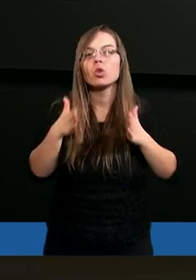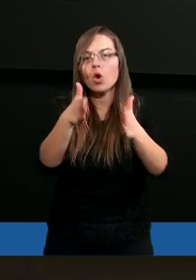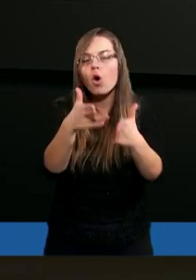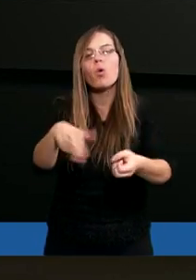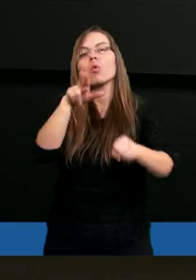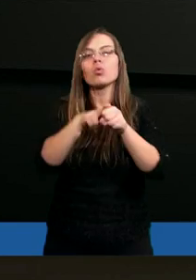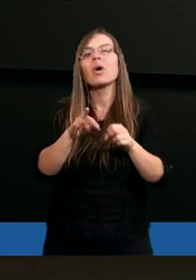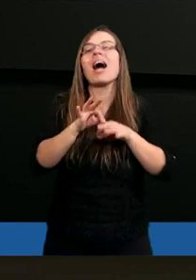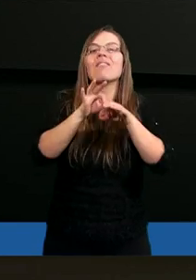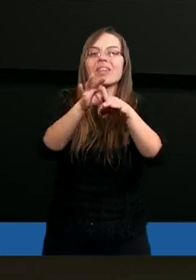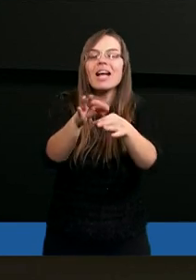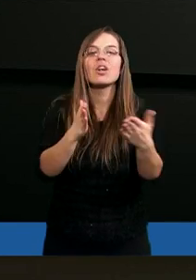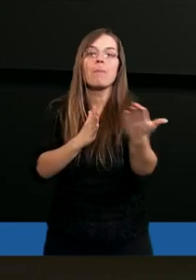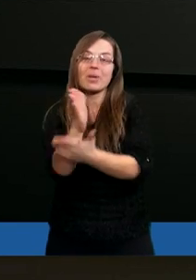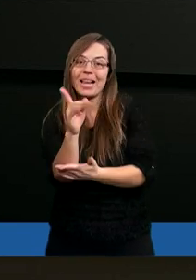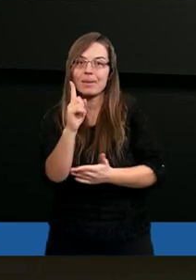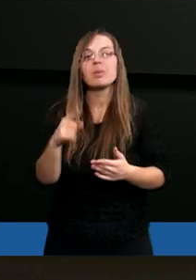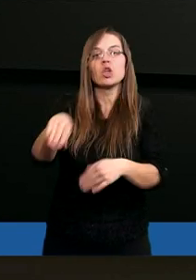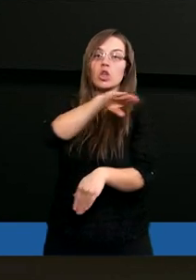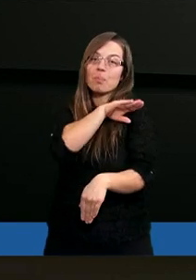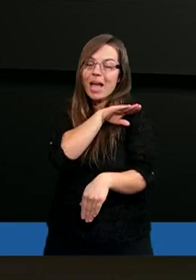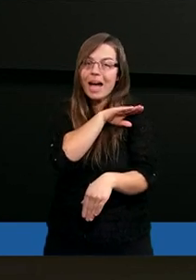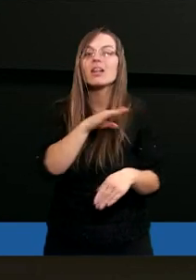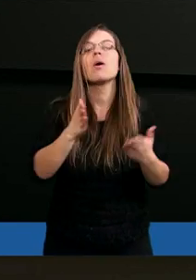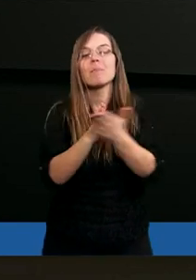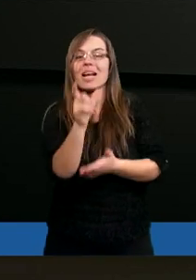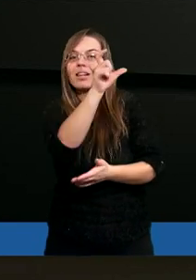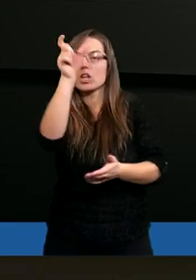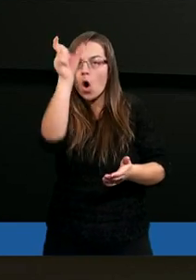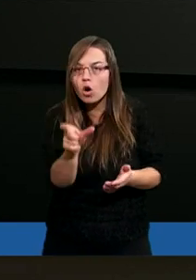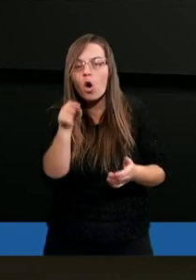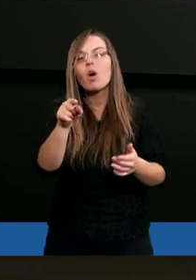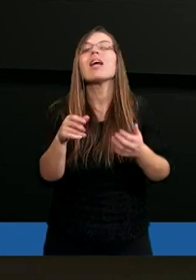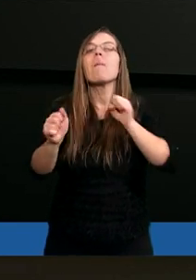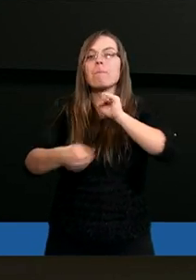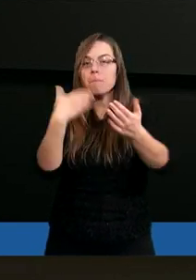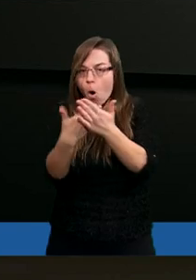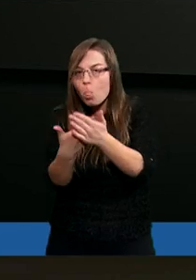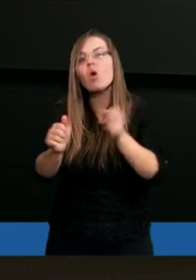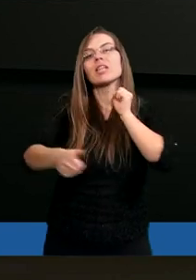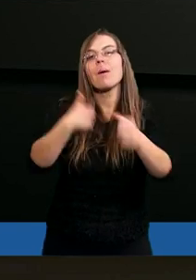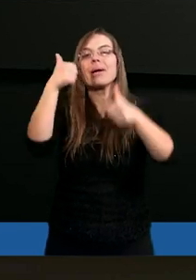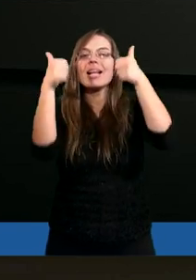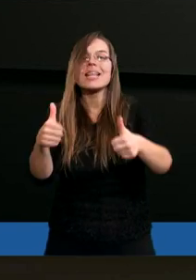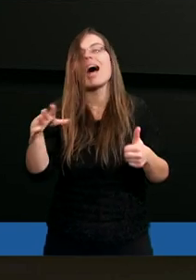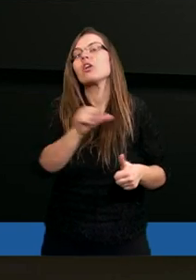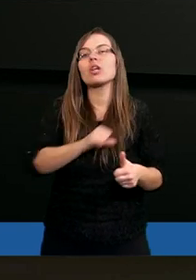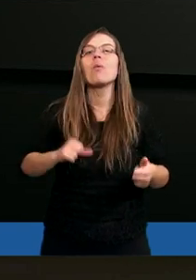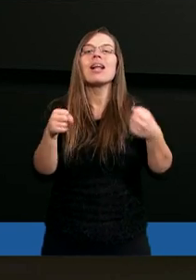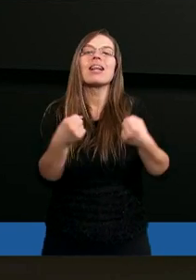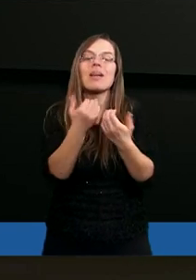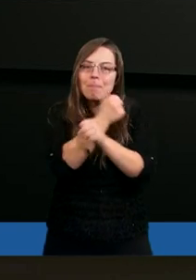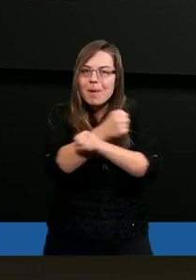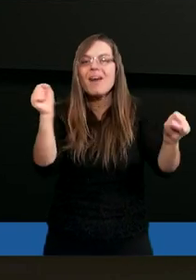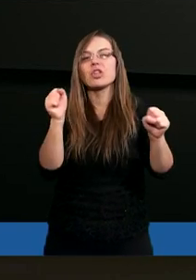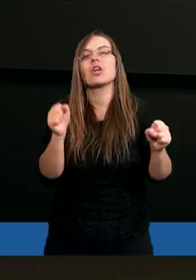która wiedzie przez śmierć, przez Golgotę, przez krzyż, po to, aby stać się zbawicielem